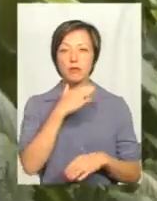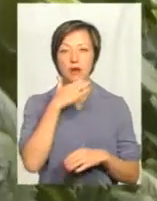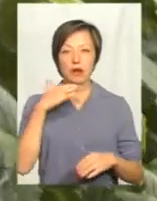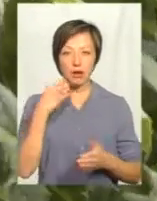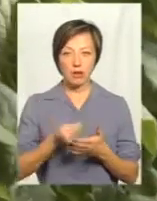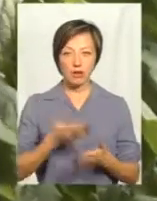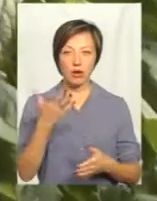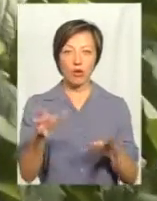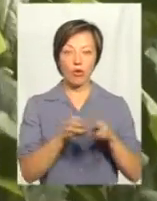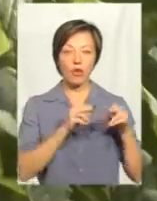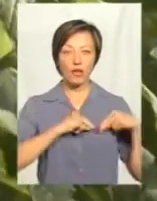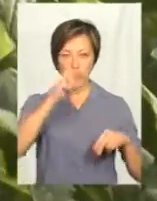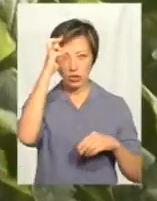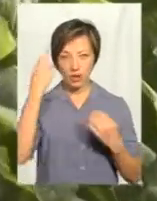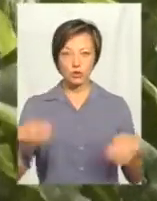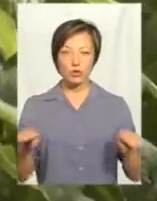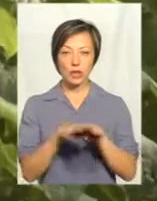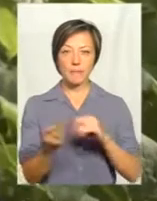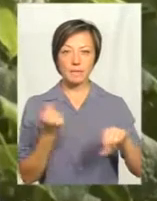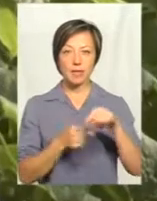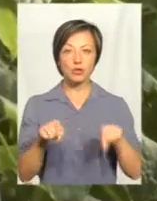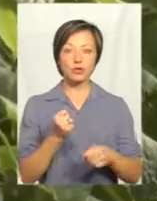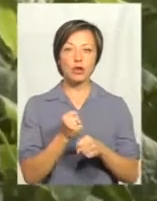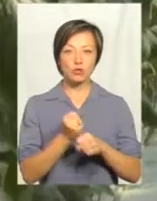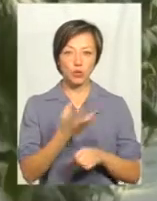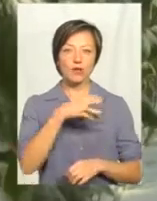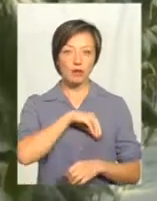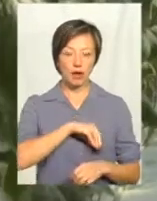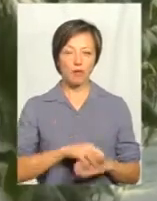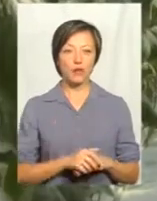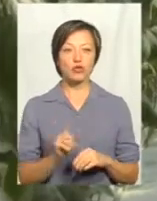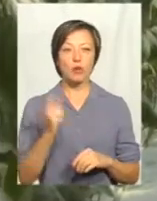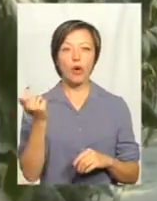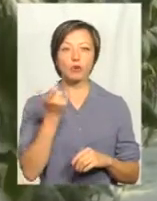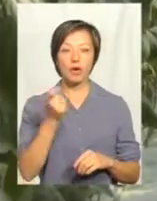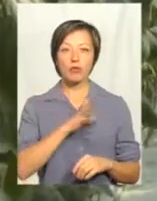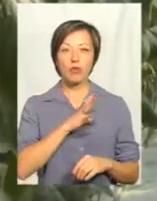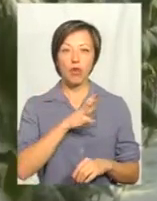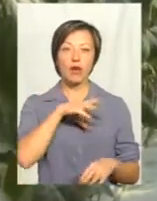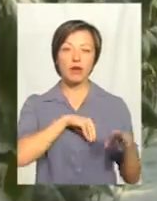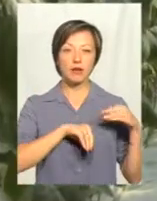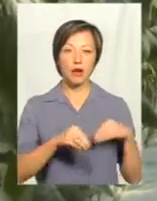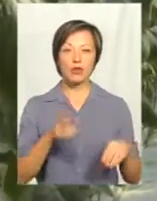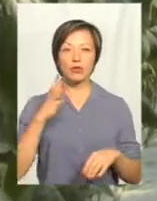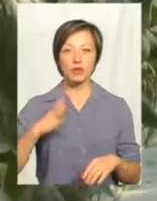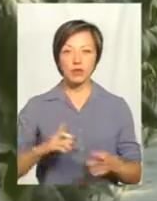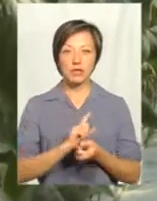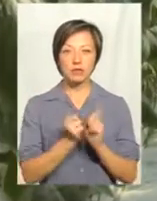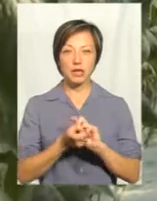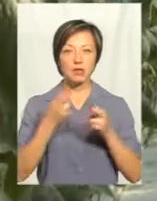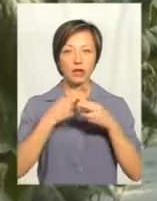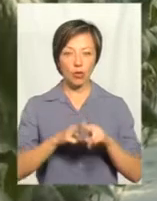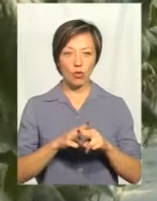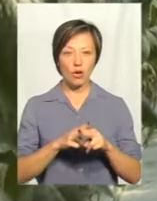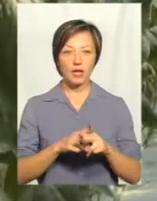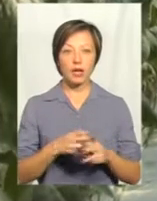а їхні колеги в усій державі згортають бізнес, тут працюють рентабельно. Щоби господарство було рентабельним, довелося змінити технології.